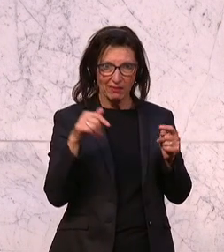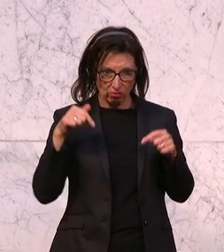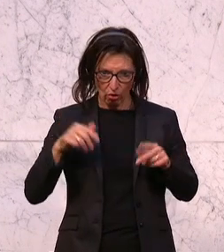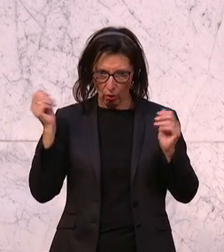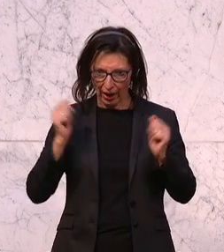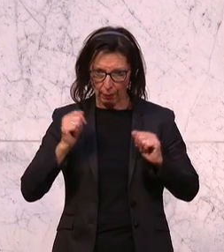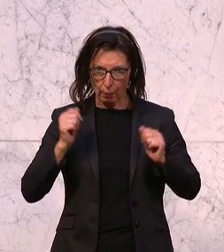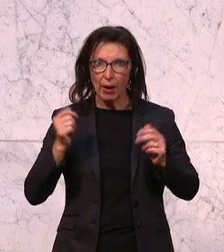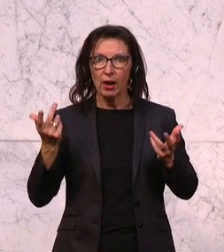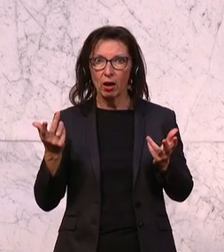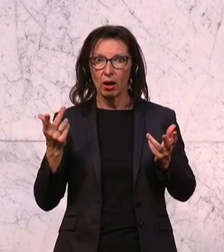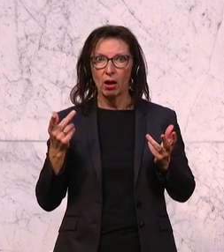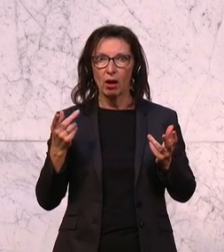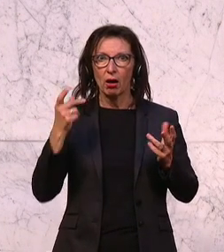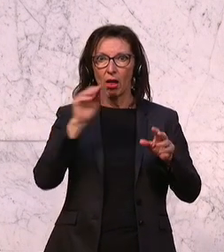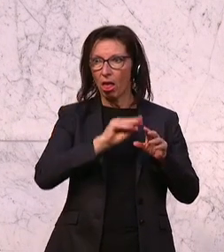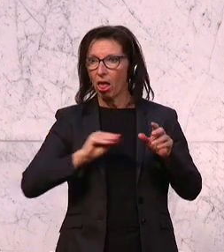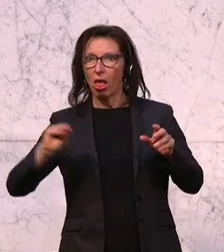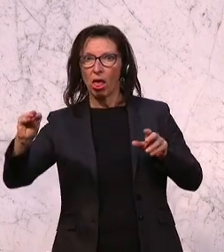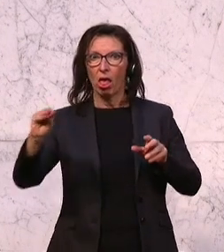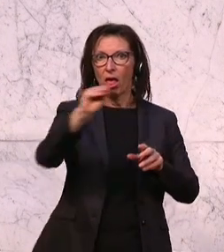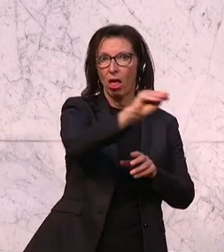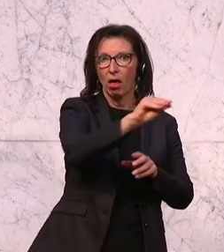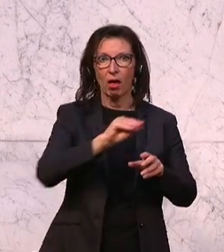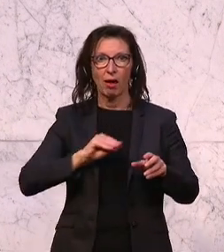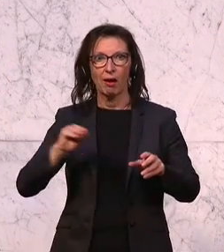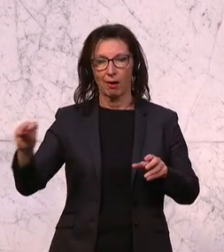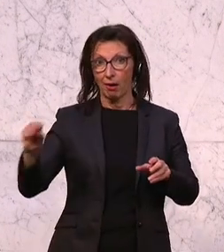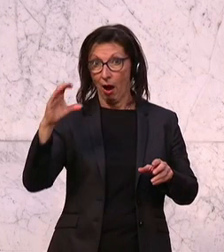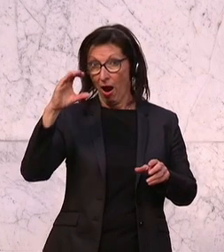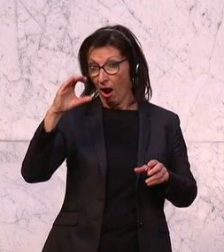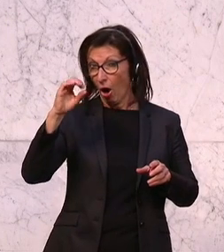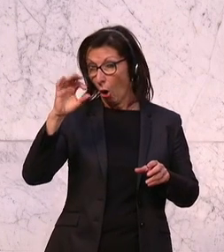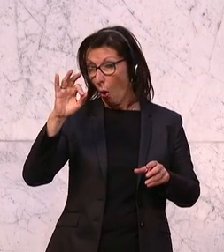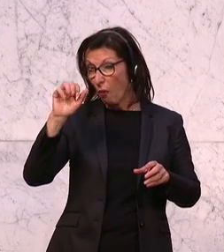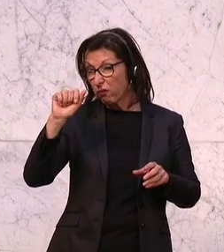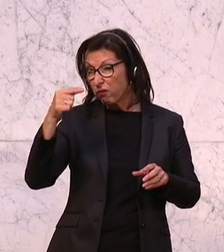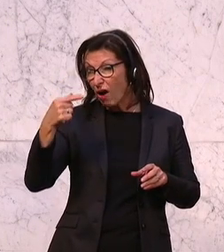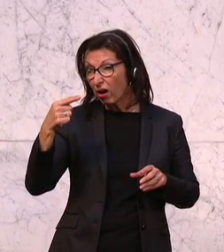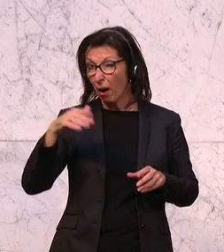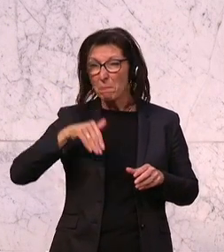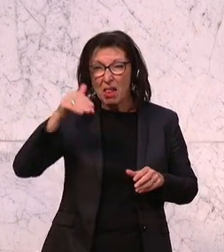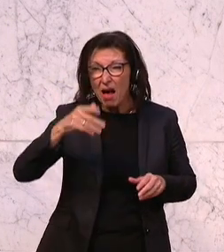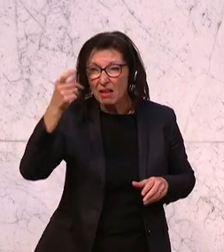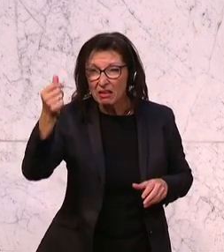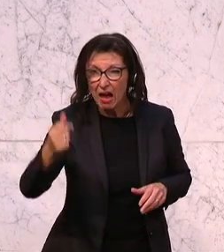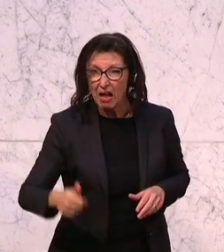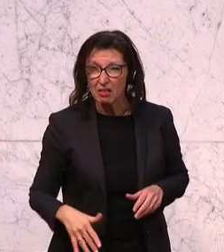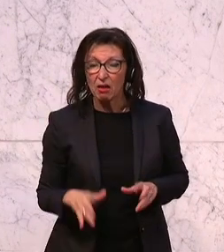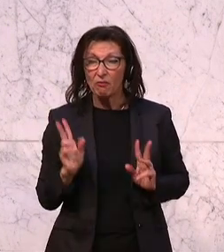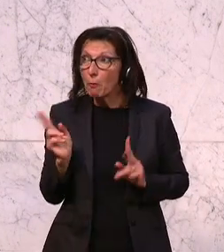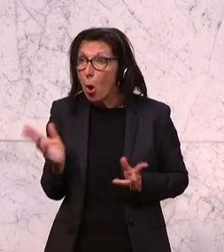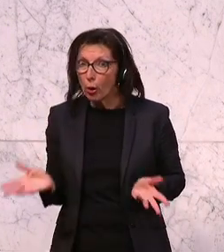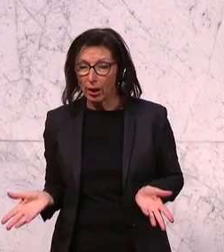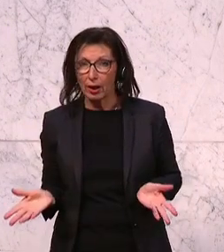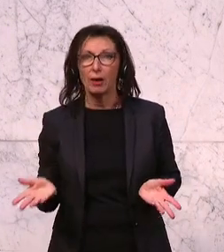Republik verschoben wurden über die Kofag, wie möglich das war und dass hier jetzt groß die Rede davon ist, was